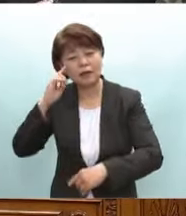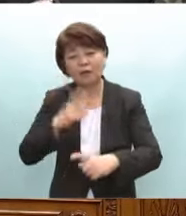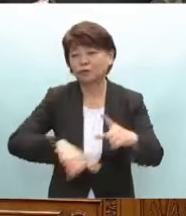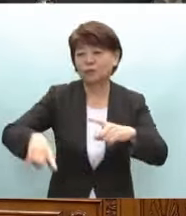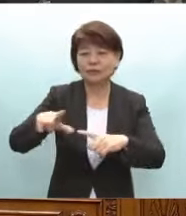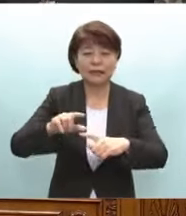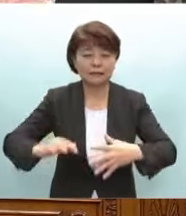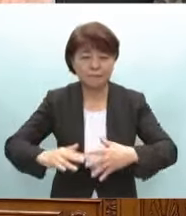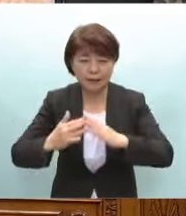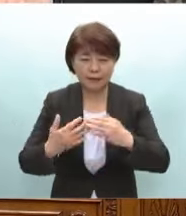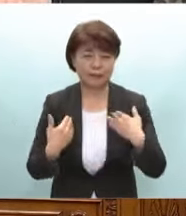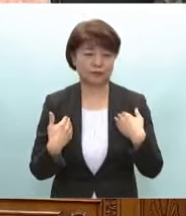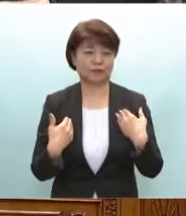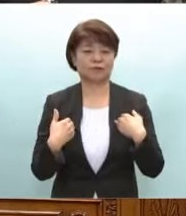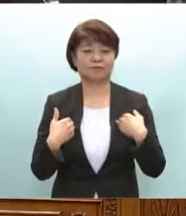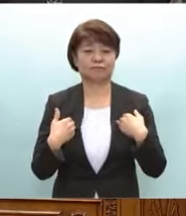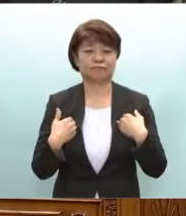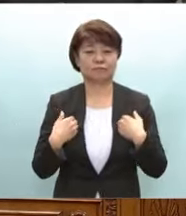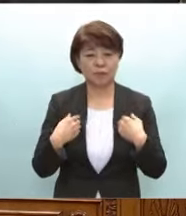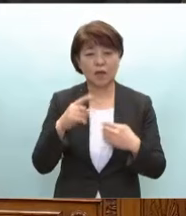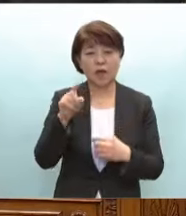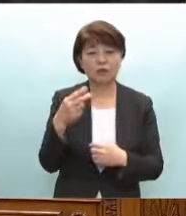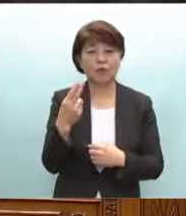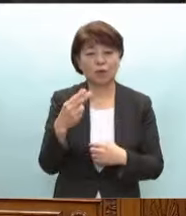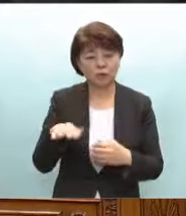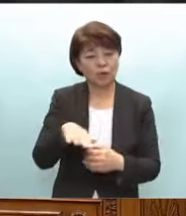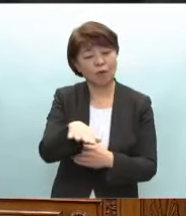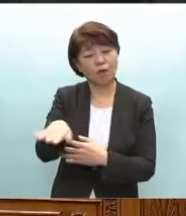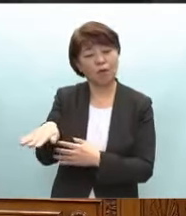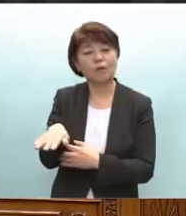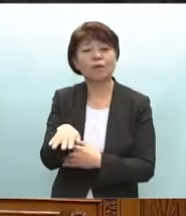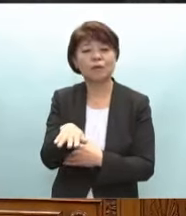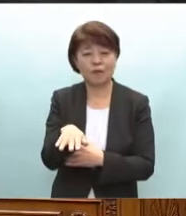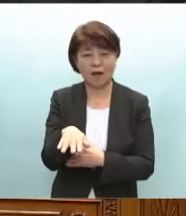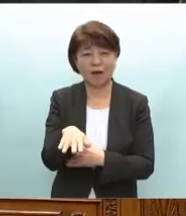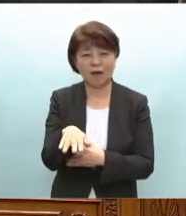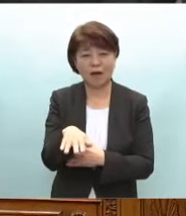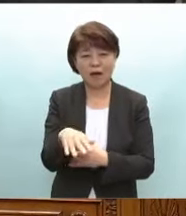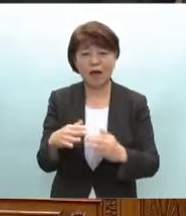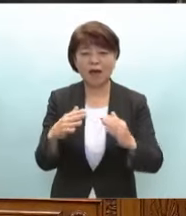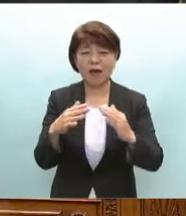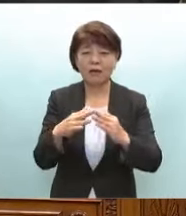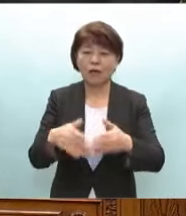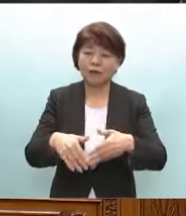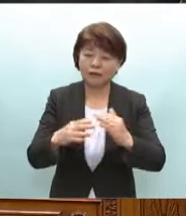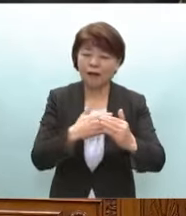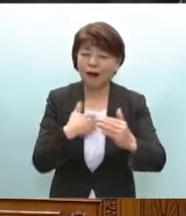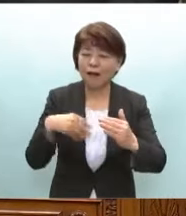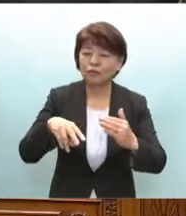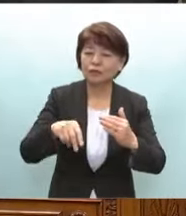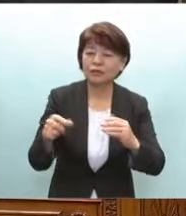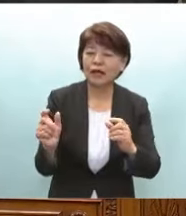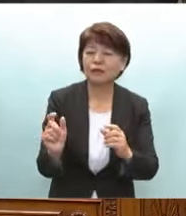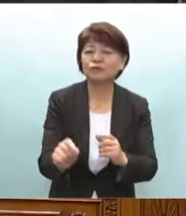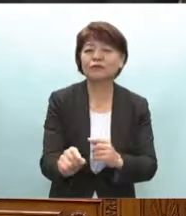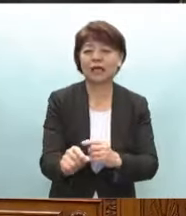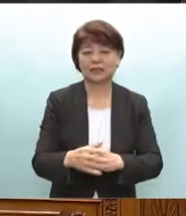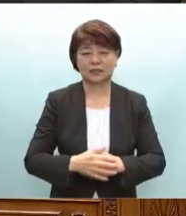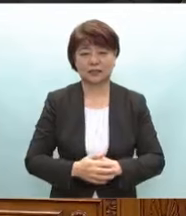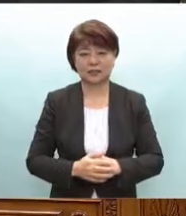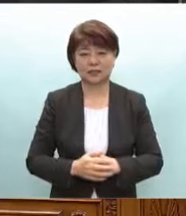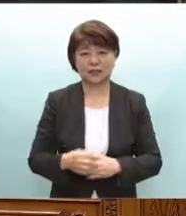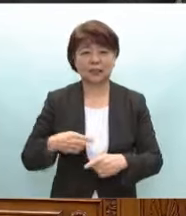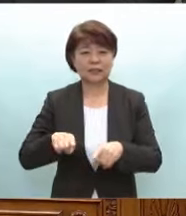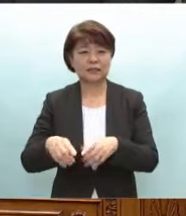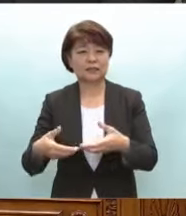必要ですただ野党半島の地位的な制約から家屋を建設できる土地は極めて少ない状況です自治体による